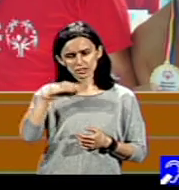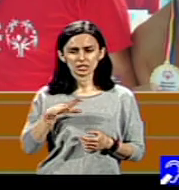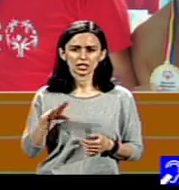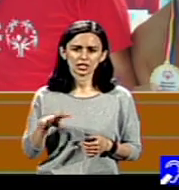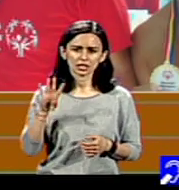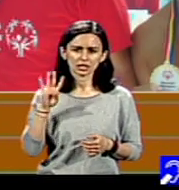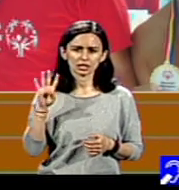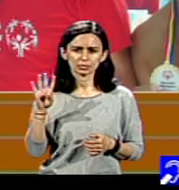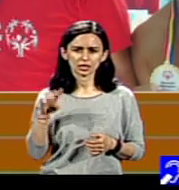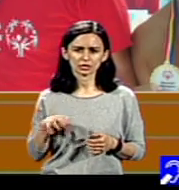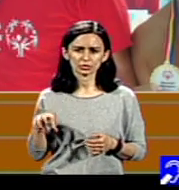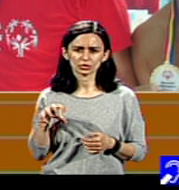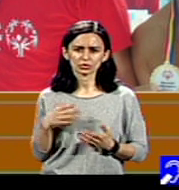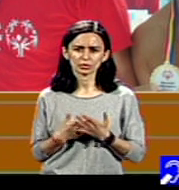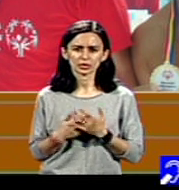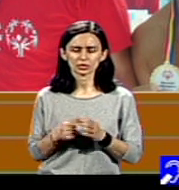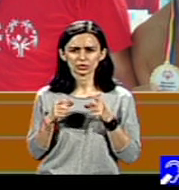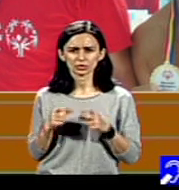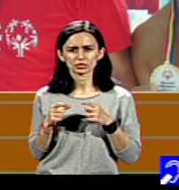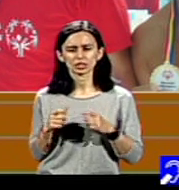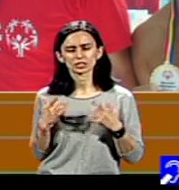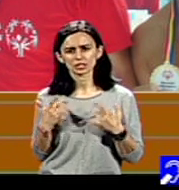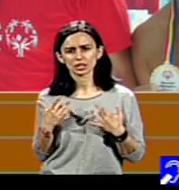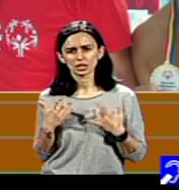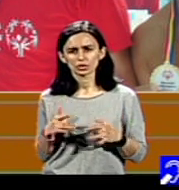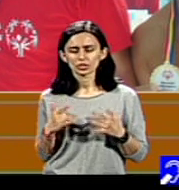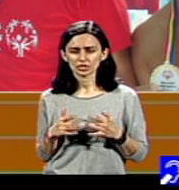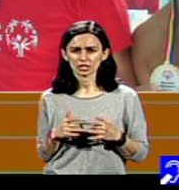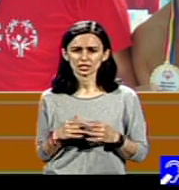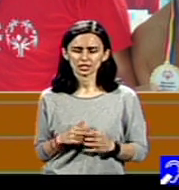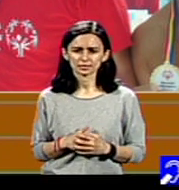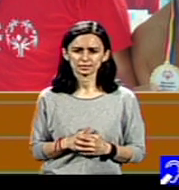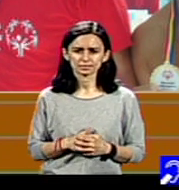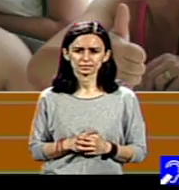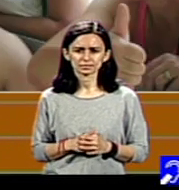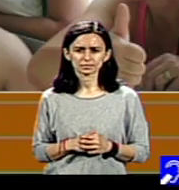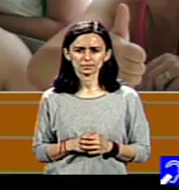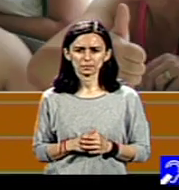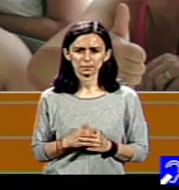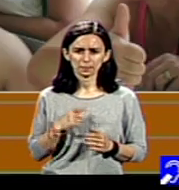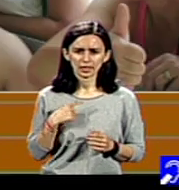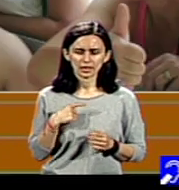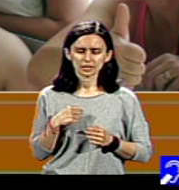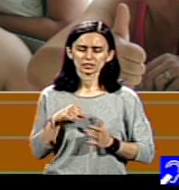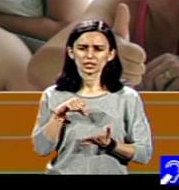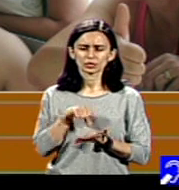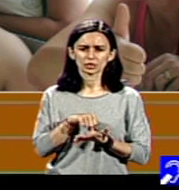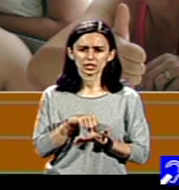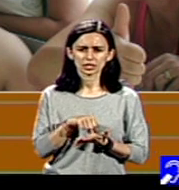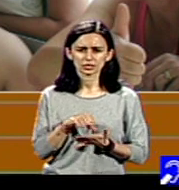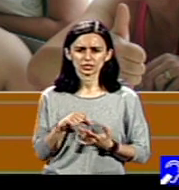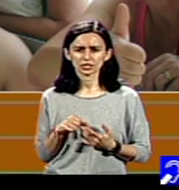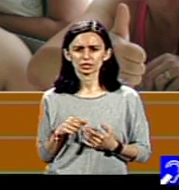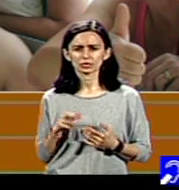locuri pentru situațiile de criză. Patru paturi. Important, dar un centru de respiro nu este așa de mult